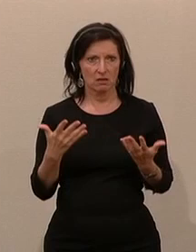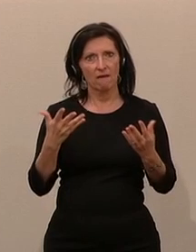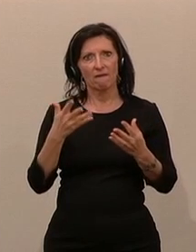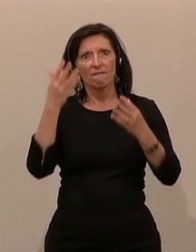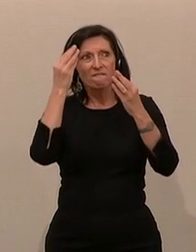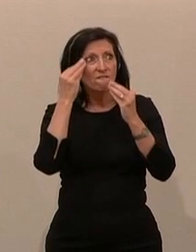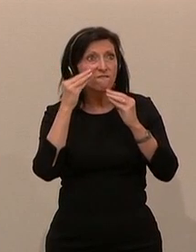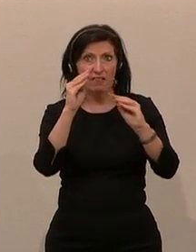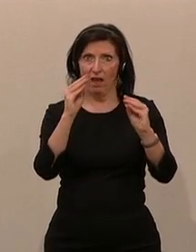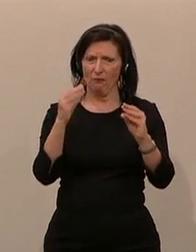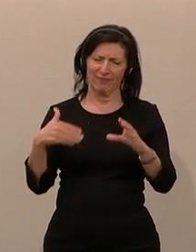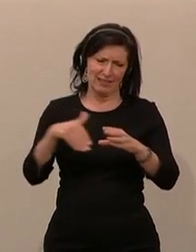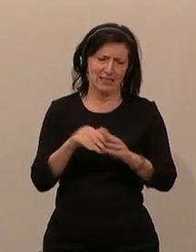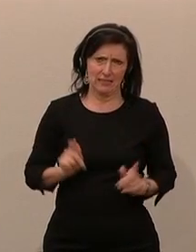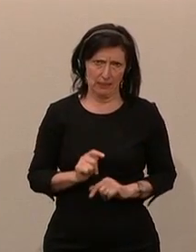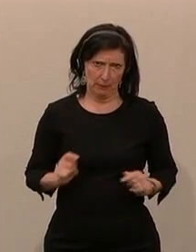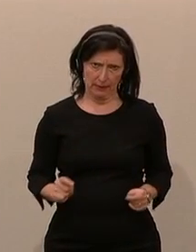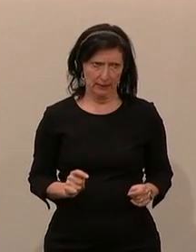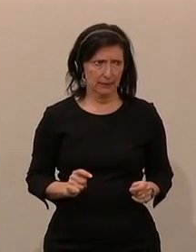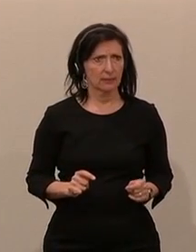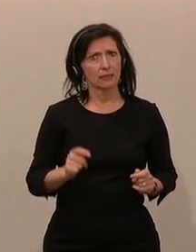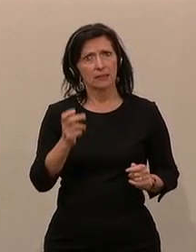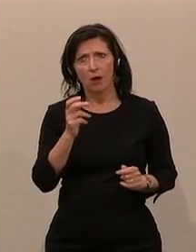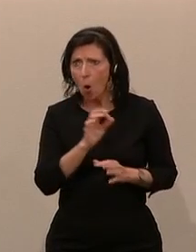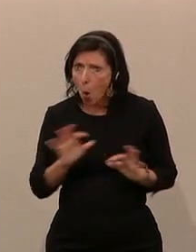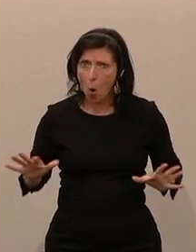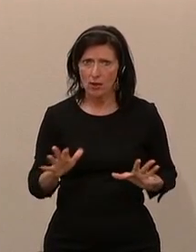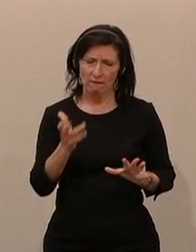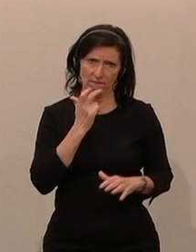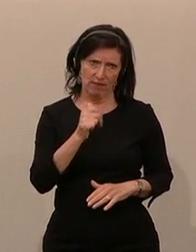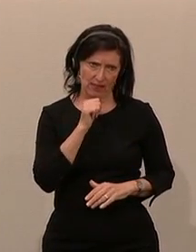Vertrauensverhältnisses zwischen Arzt und Patienten.